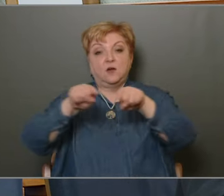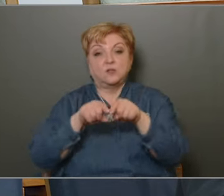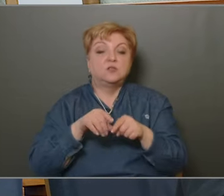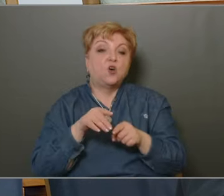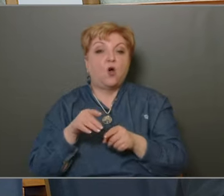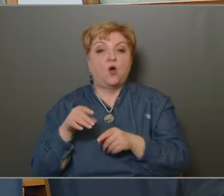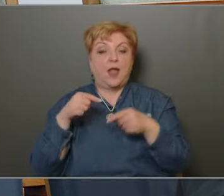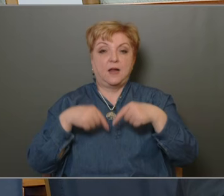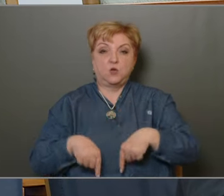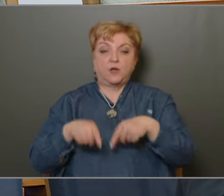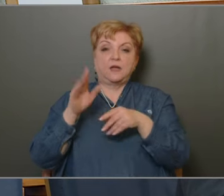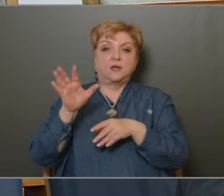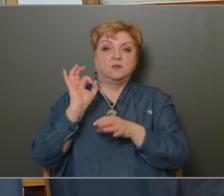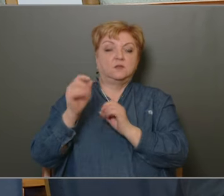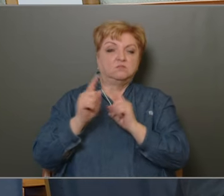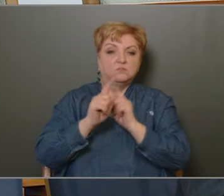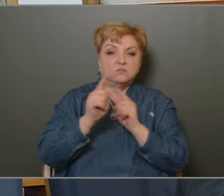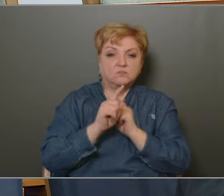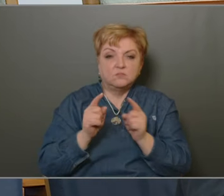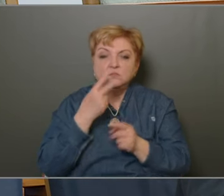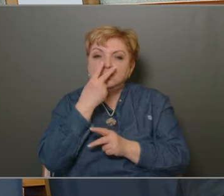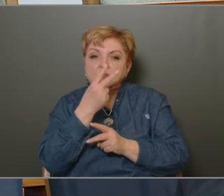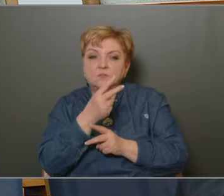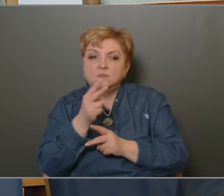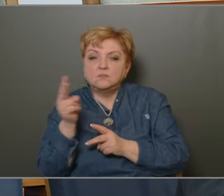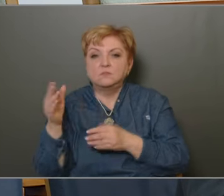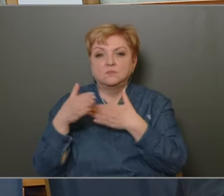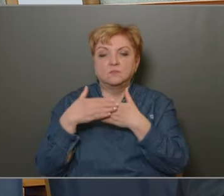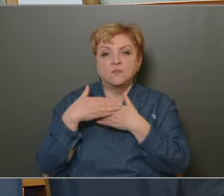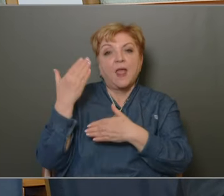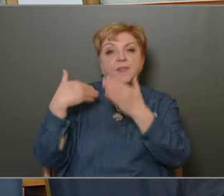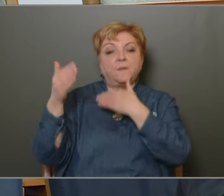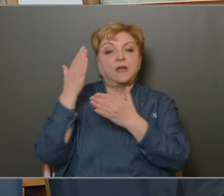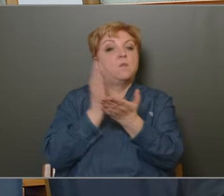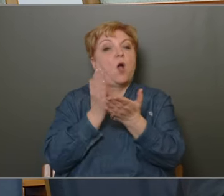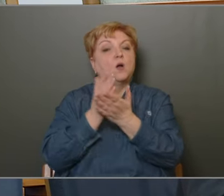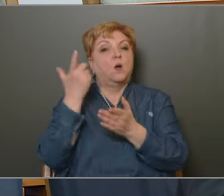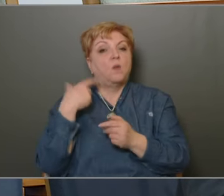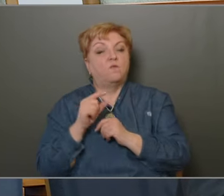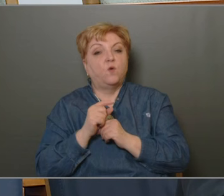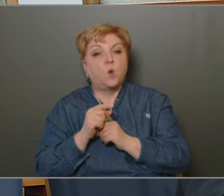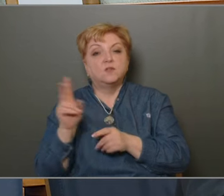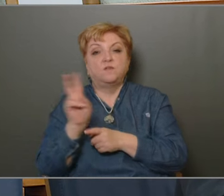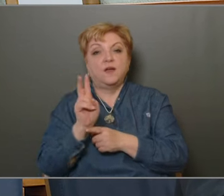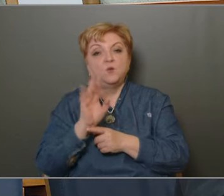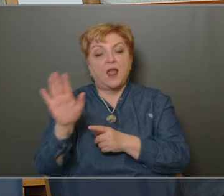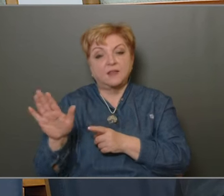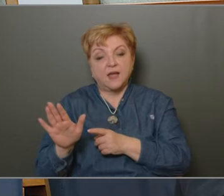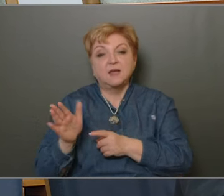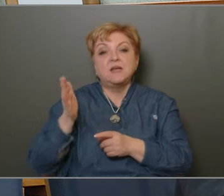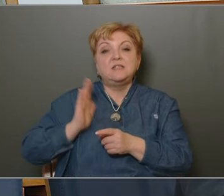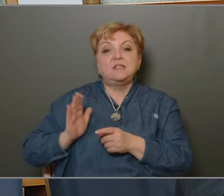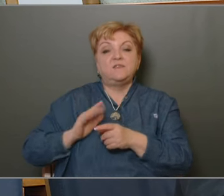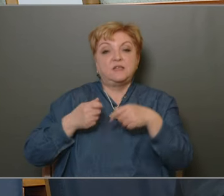a kerületi polgárőregyesületek jól bejáratott kooperációjának figyelemmel kísérése mellett nemrégében alkalman volt tolmácsolni a felügyelet egyes civil